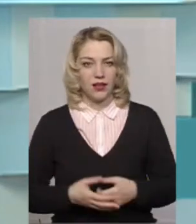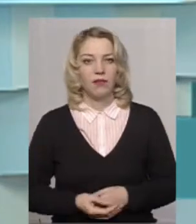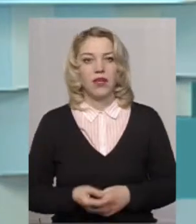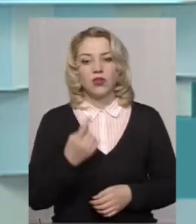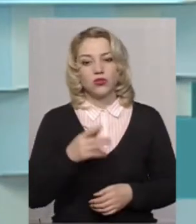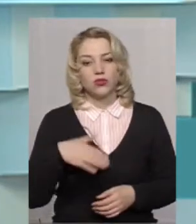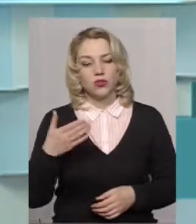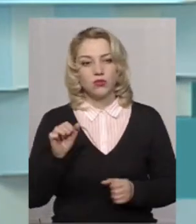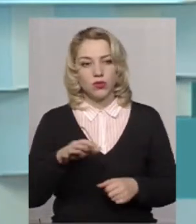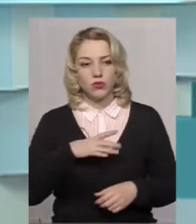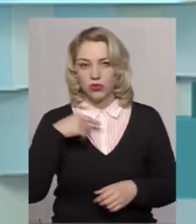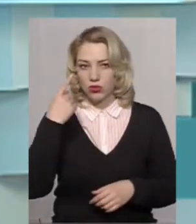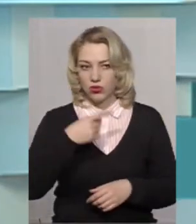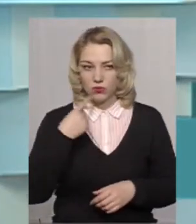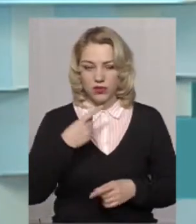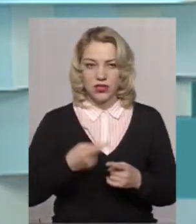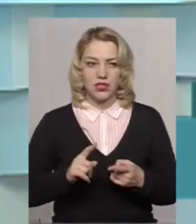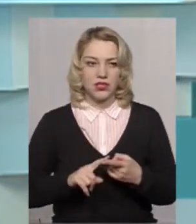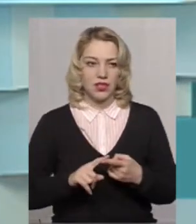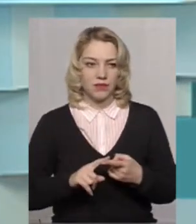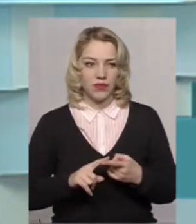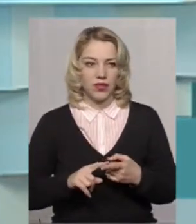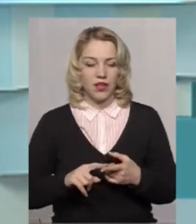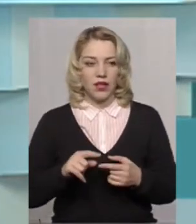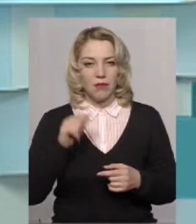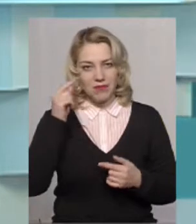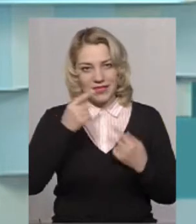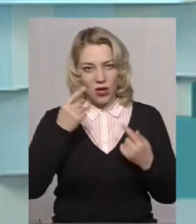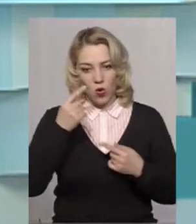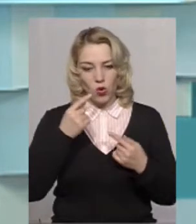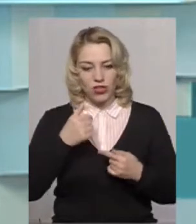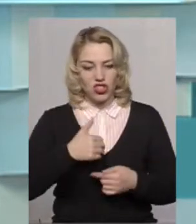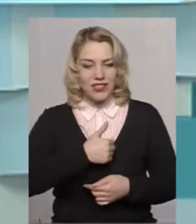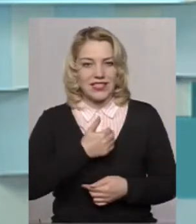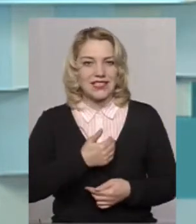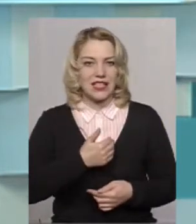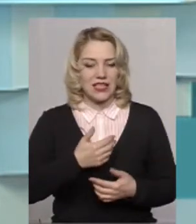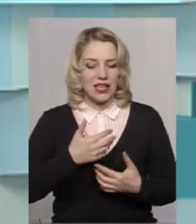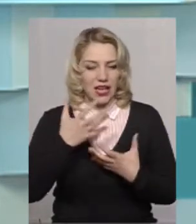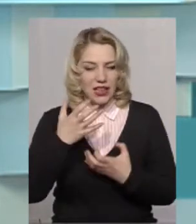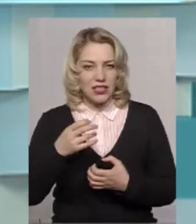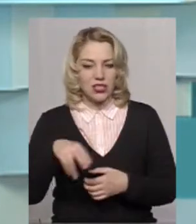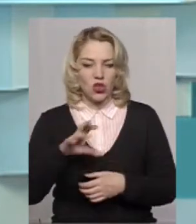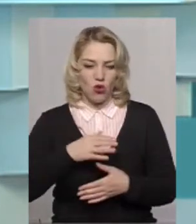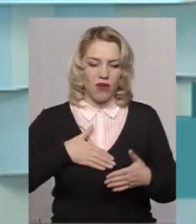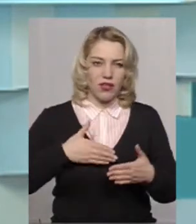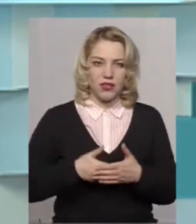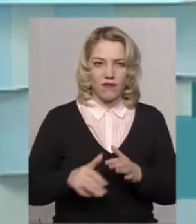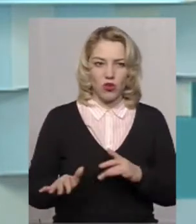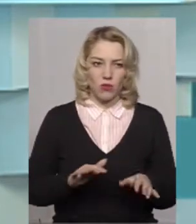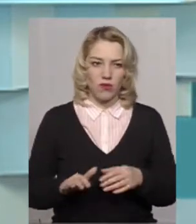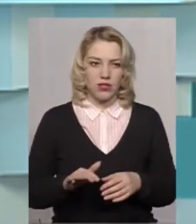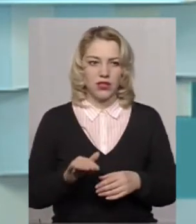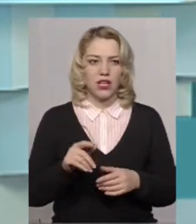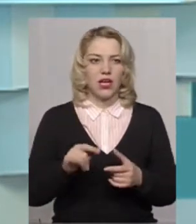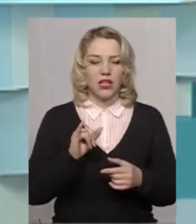однієї сторони це може бути особистісний чинник, це може бути психологічна схильність до такої віктивної поведінки, або до поведінки